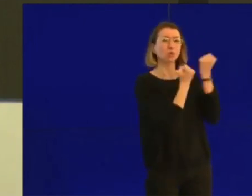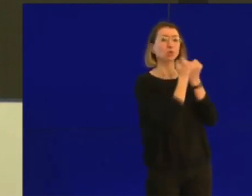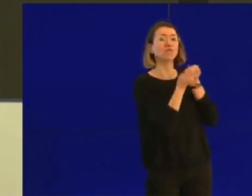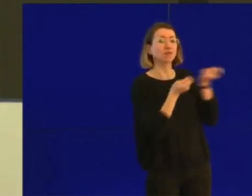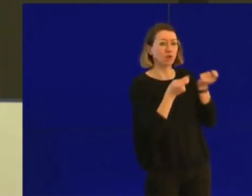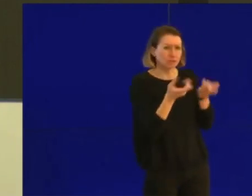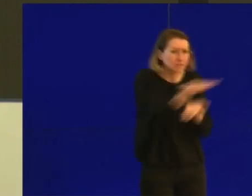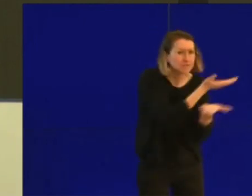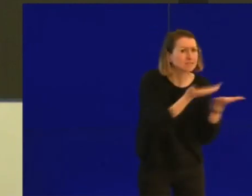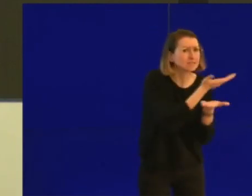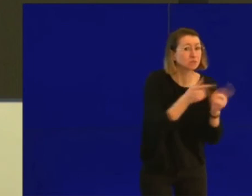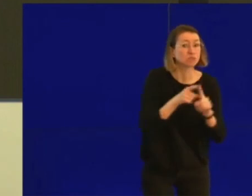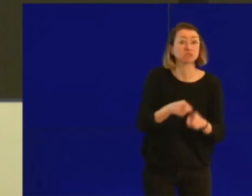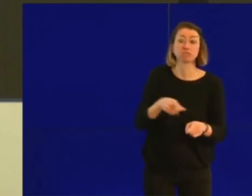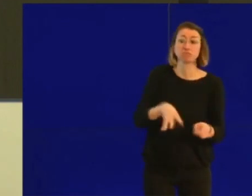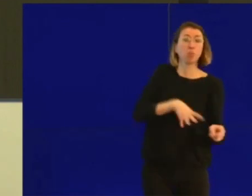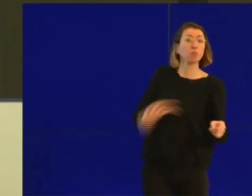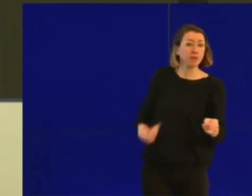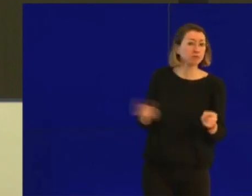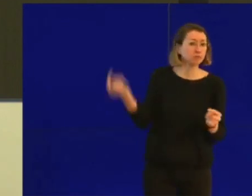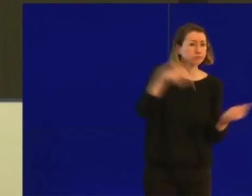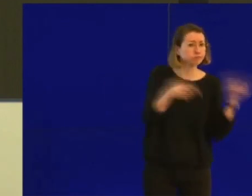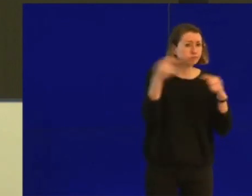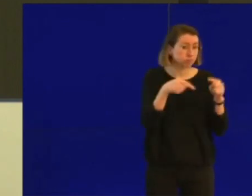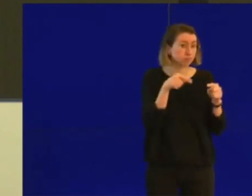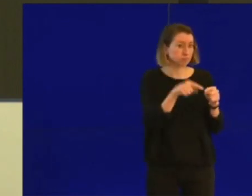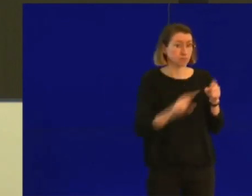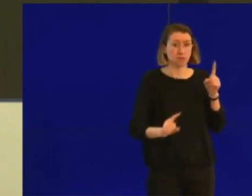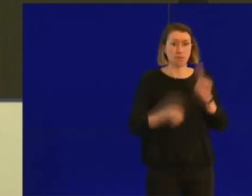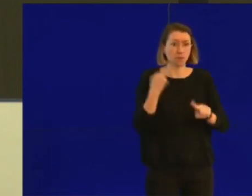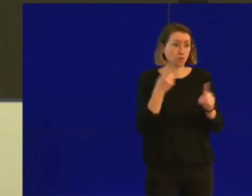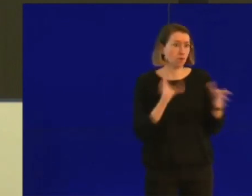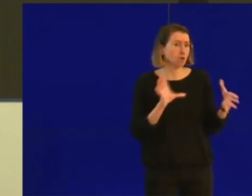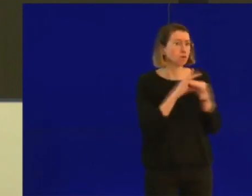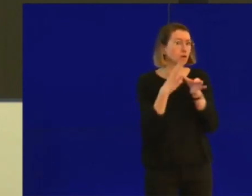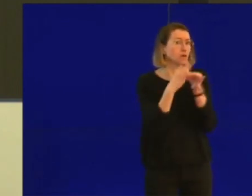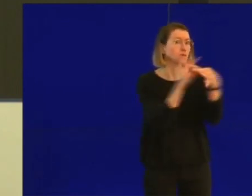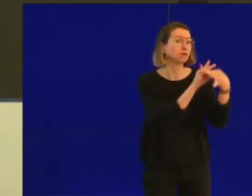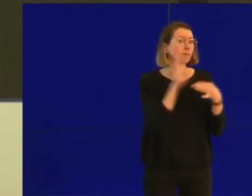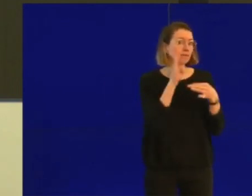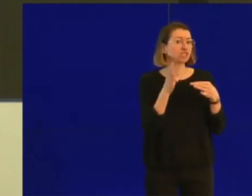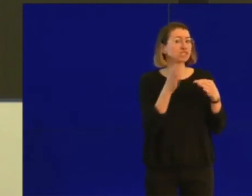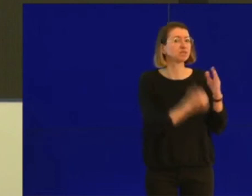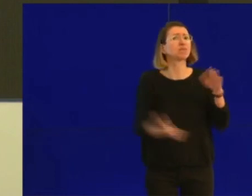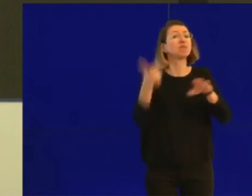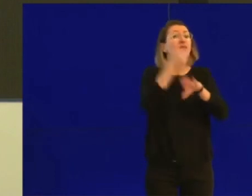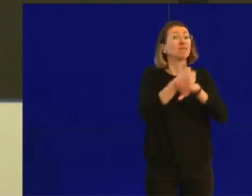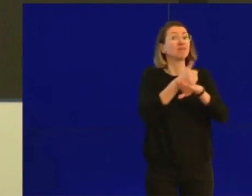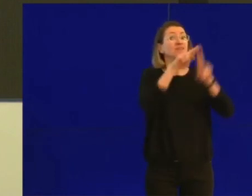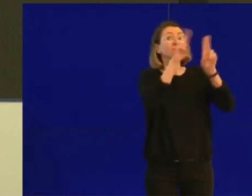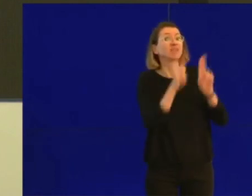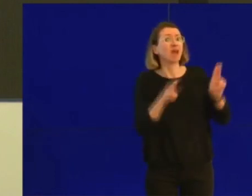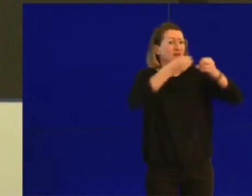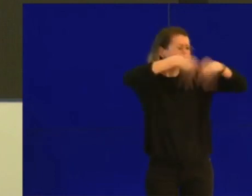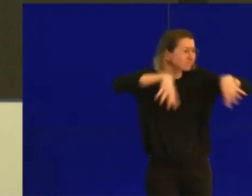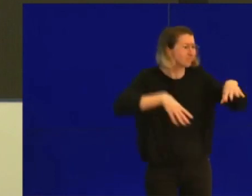Ce lien est très important. C'est l'ensemble de la structure des autorités en Belgique, fédérales, fédérées, gouverneurs, bourgomestres, qui